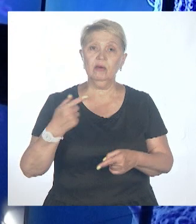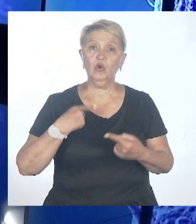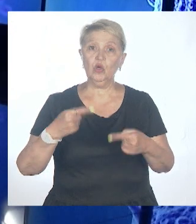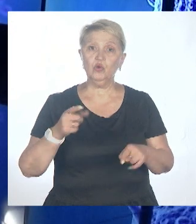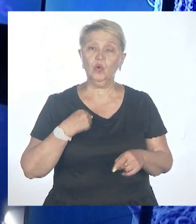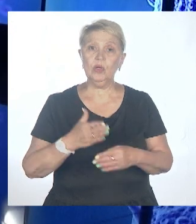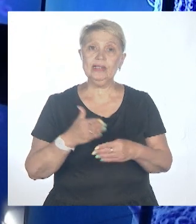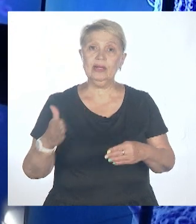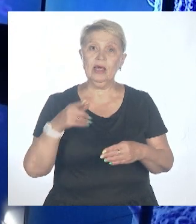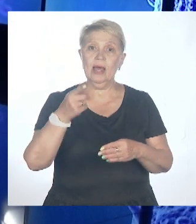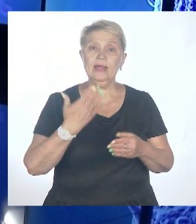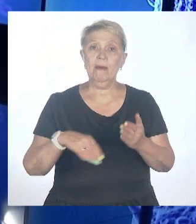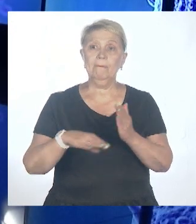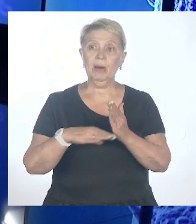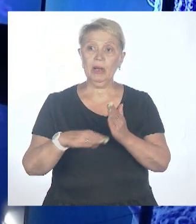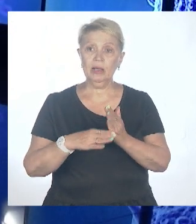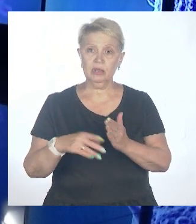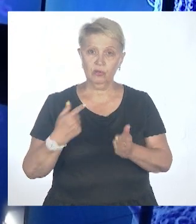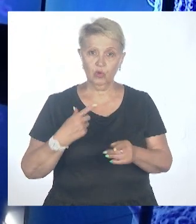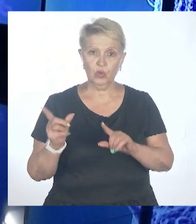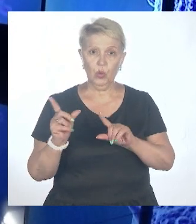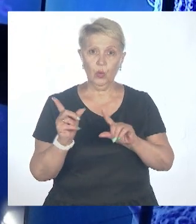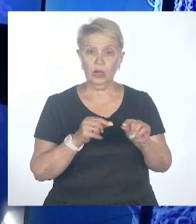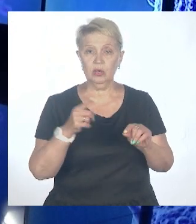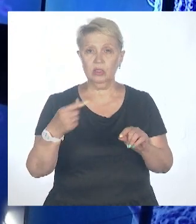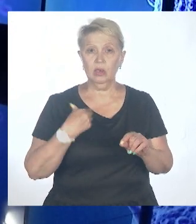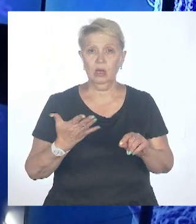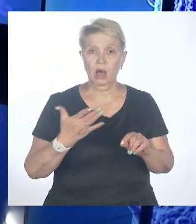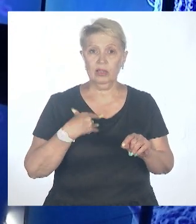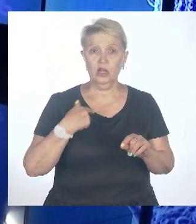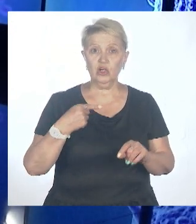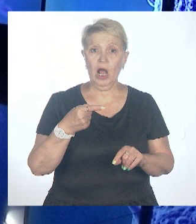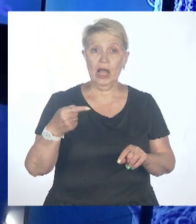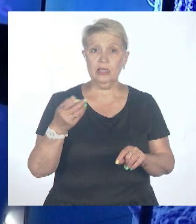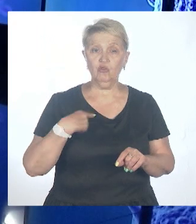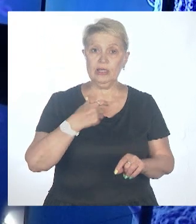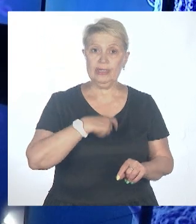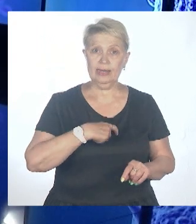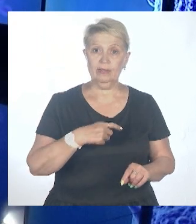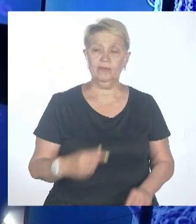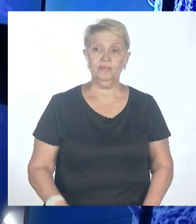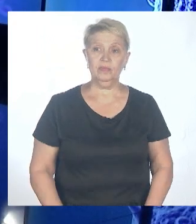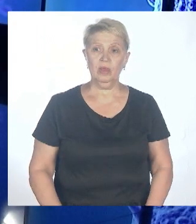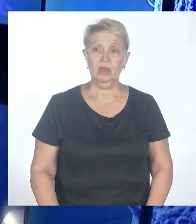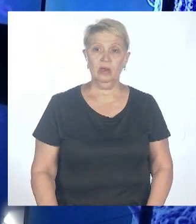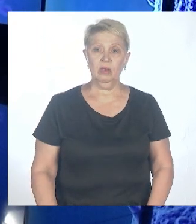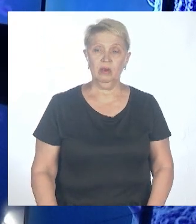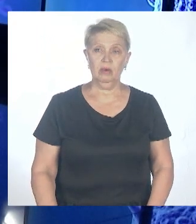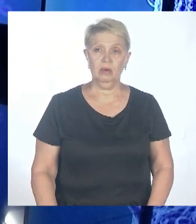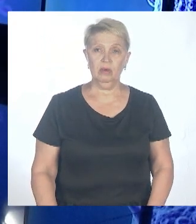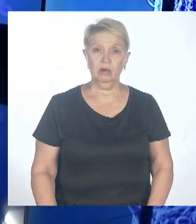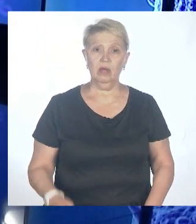стороны, они помогают ему уходить от наших антител. То есть он настолько изменяется, что да, еще более успешно этот вариант уходит от наших антител.